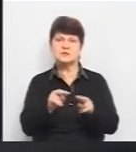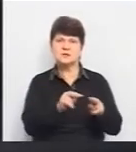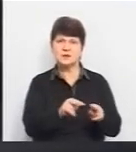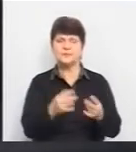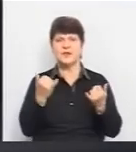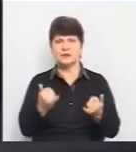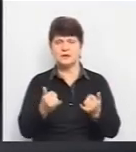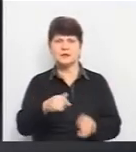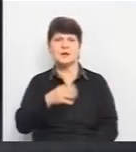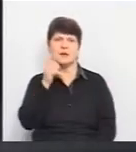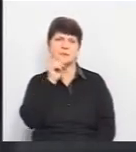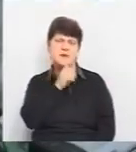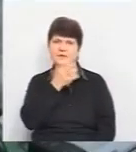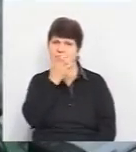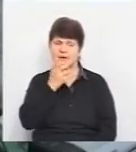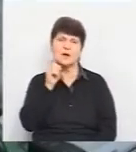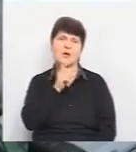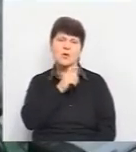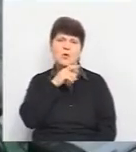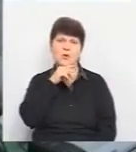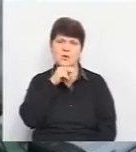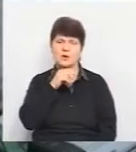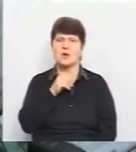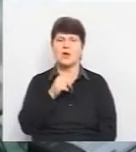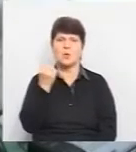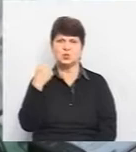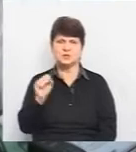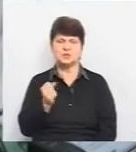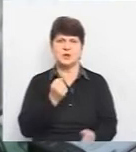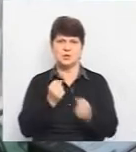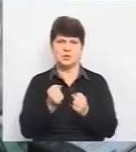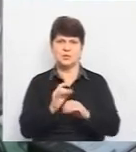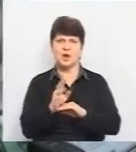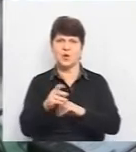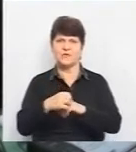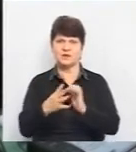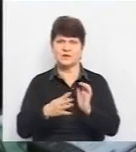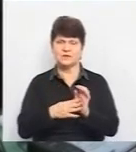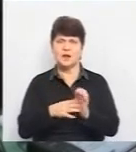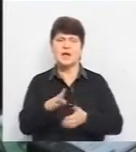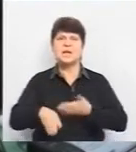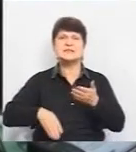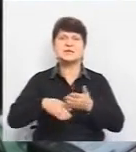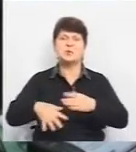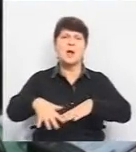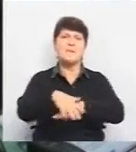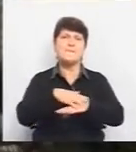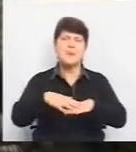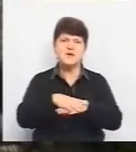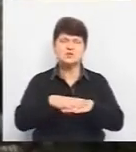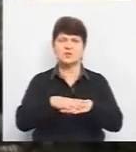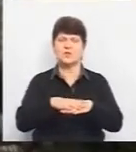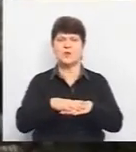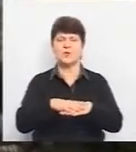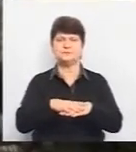Нині Південна Корея – одна з найуспішніших у боротьбі з COVID-19. За допомогою масового тестування сподіваються уникнути спалахів